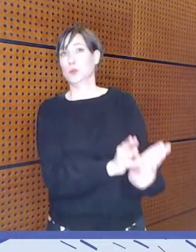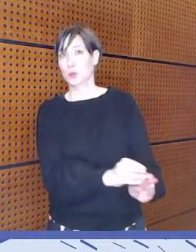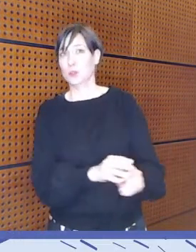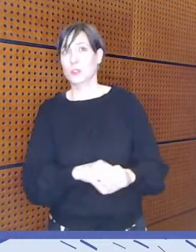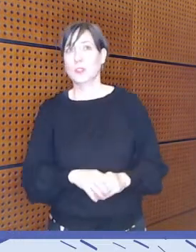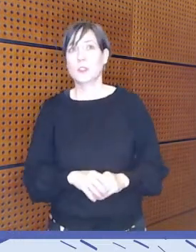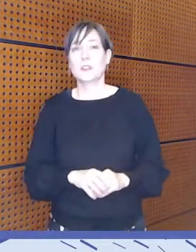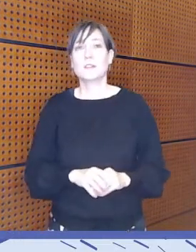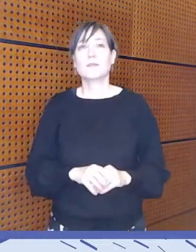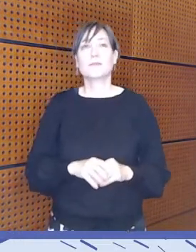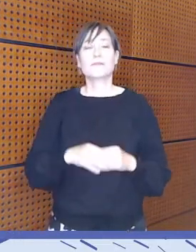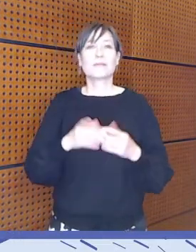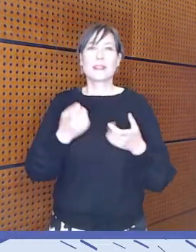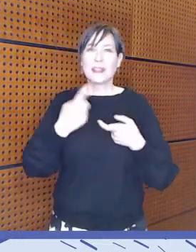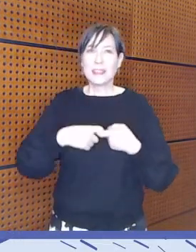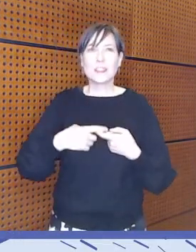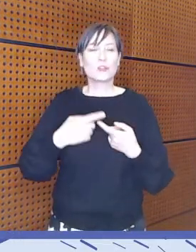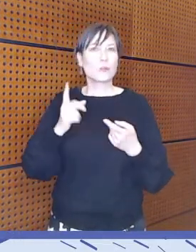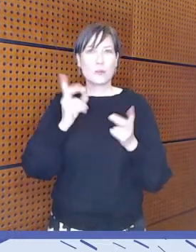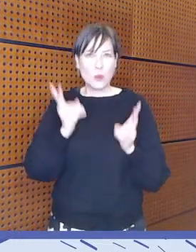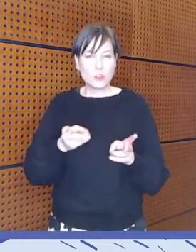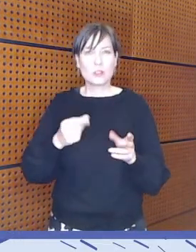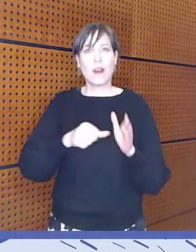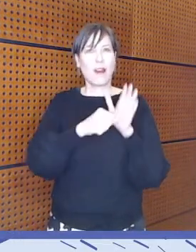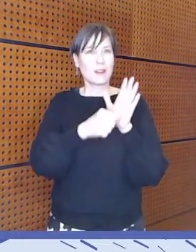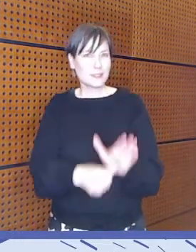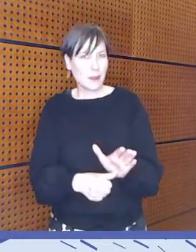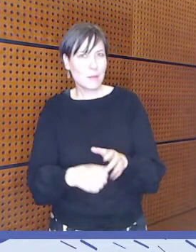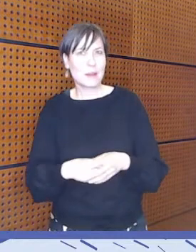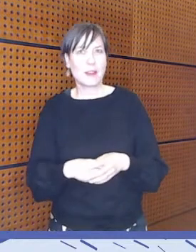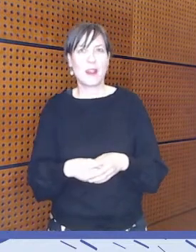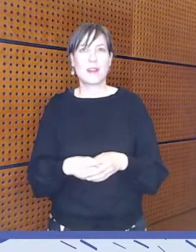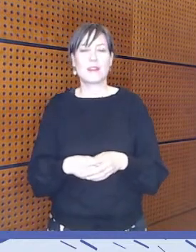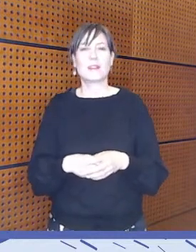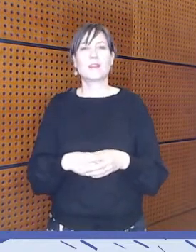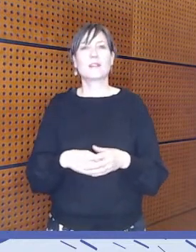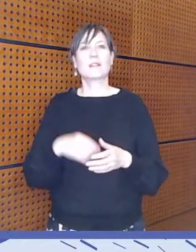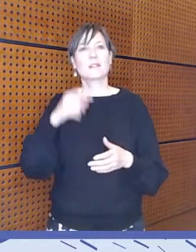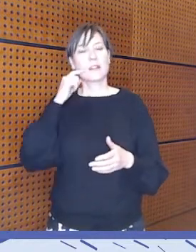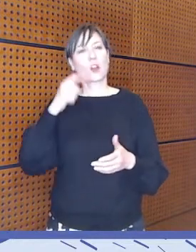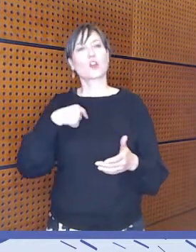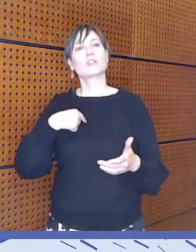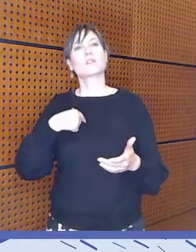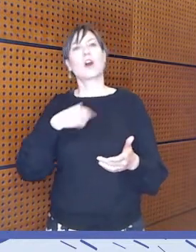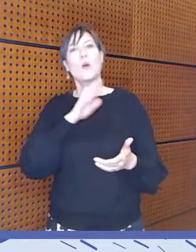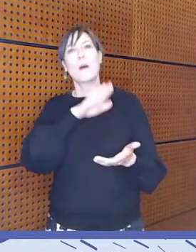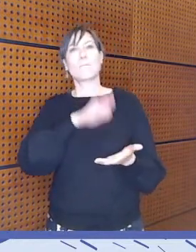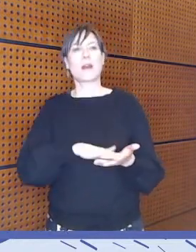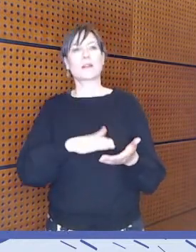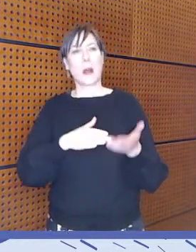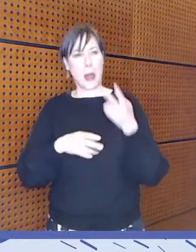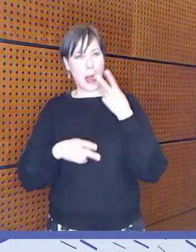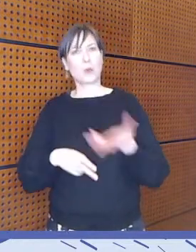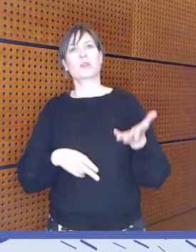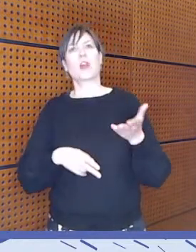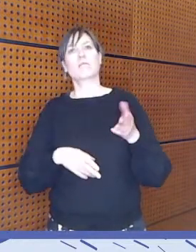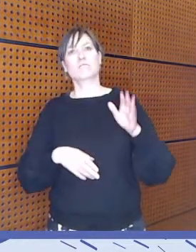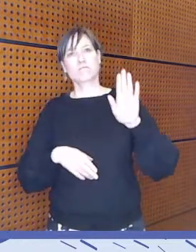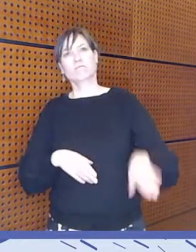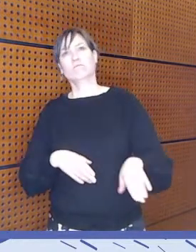alistaminen, eli paikan näyttäminen, muun muassa stereotypioiden